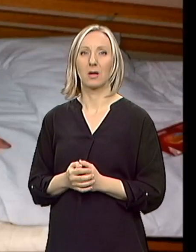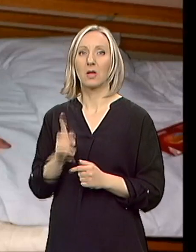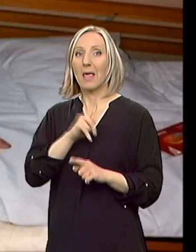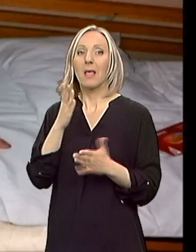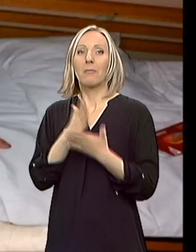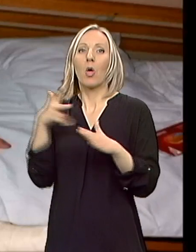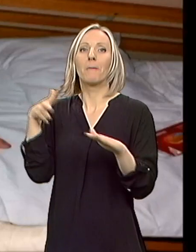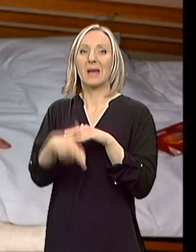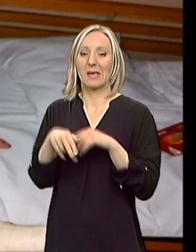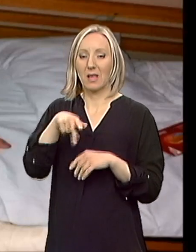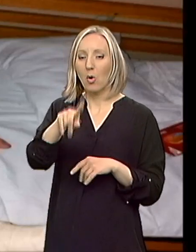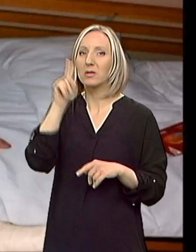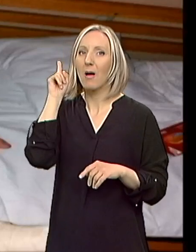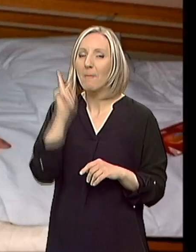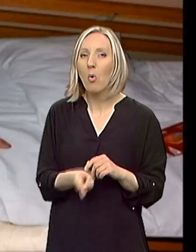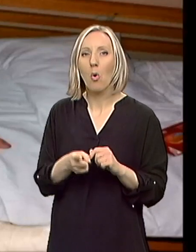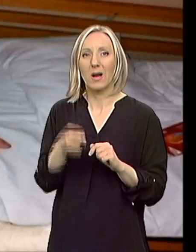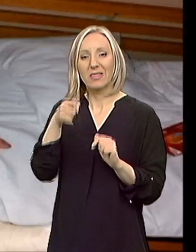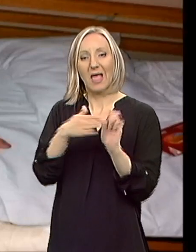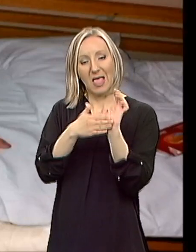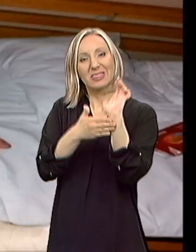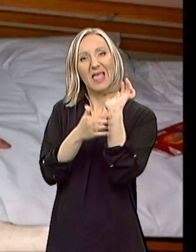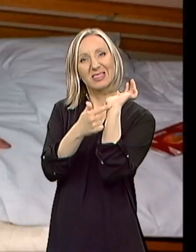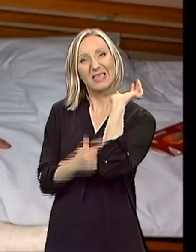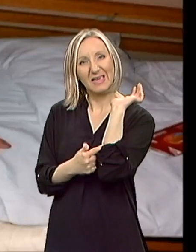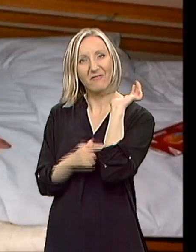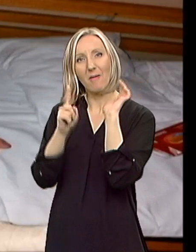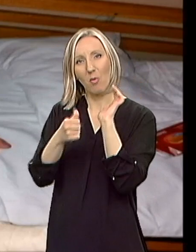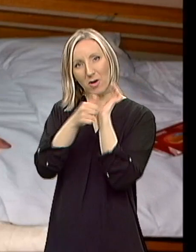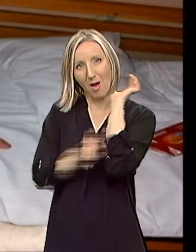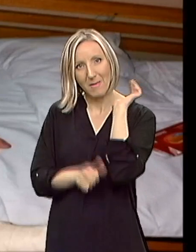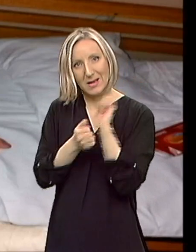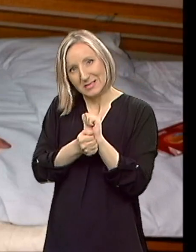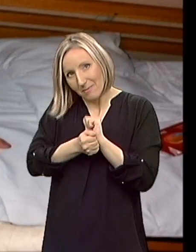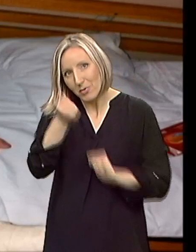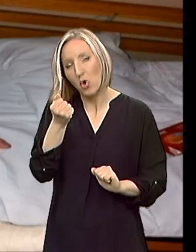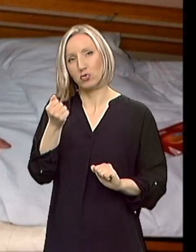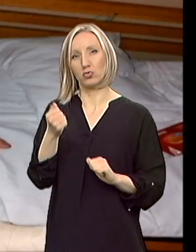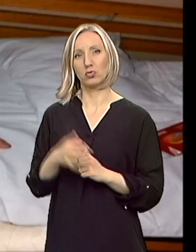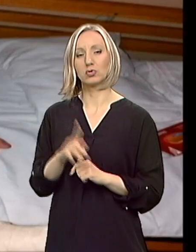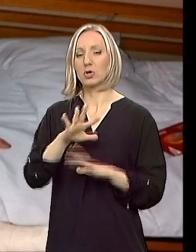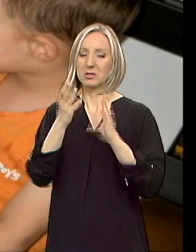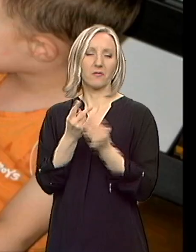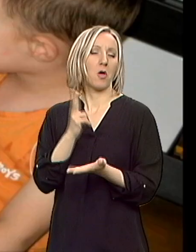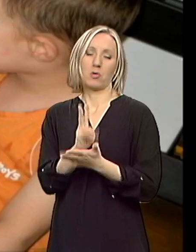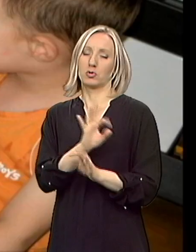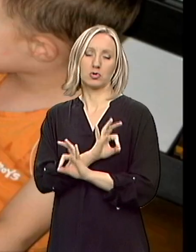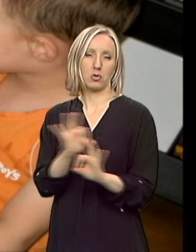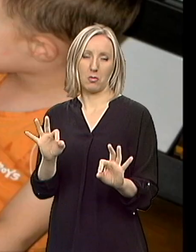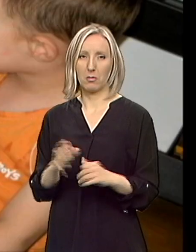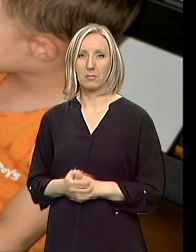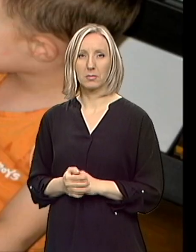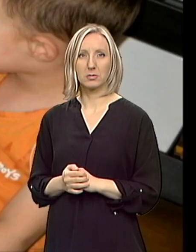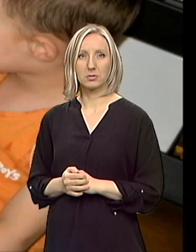prekida hoda. Mora da se prodržite ahilove tetive. i smo to uradili, hvala Bogu, je sve to prošlo kako treba. Kako